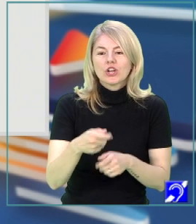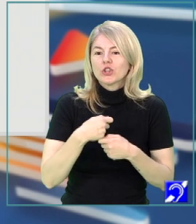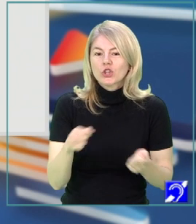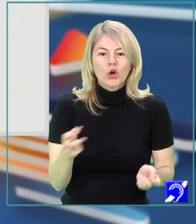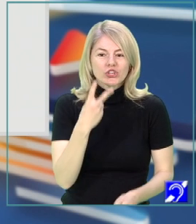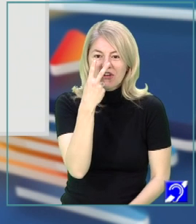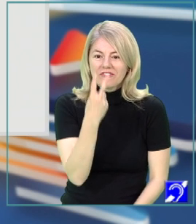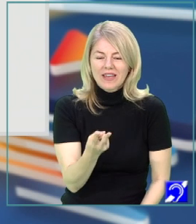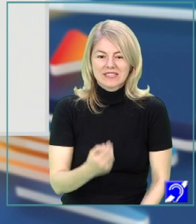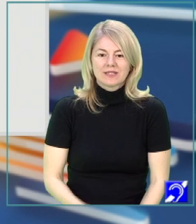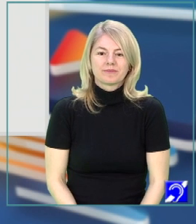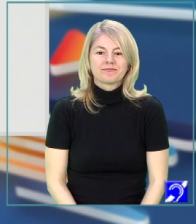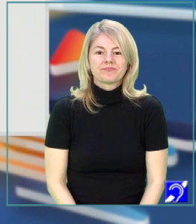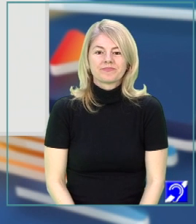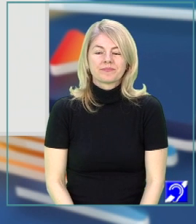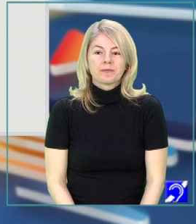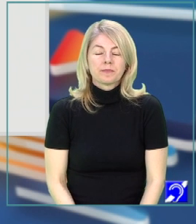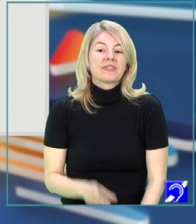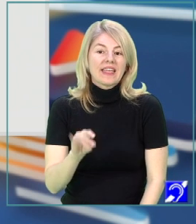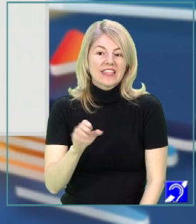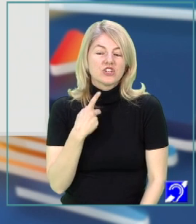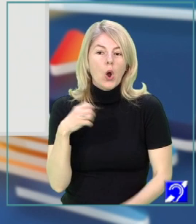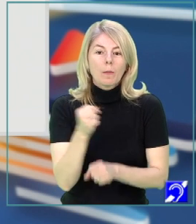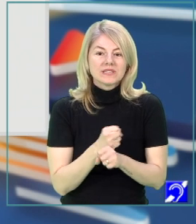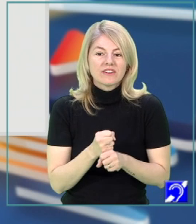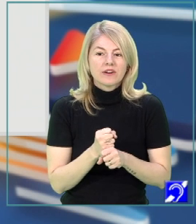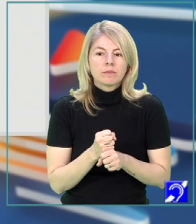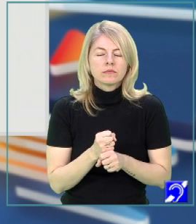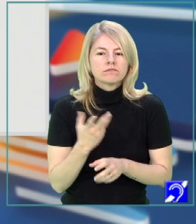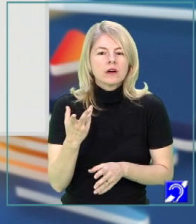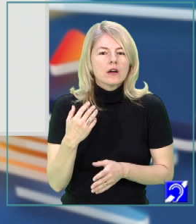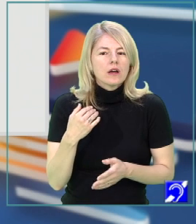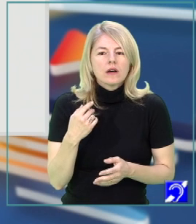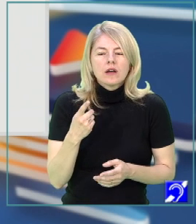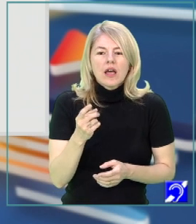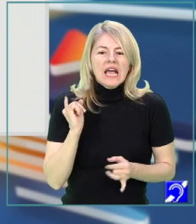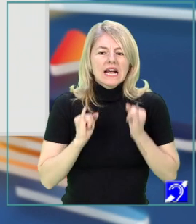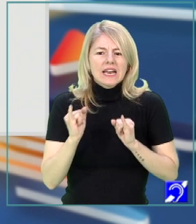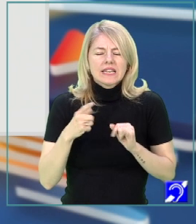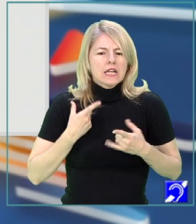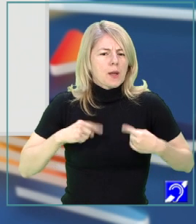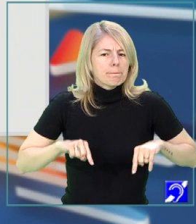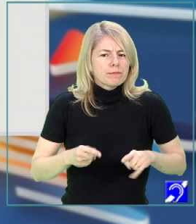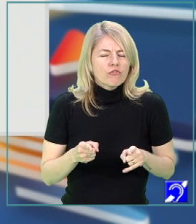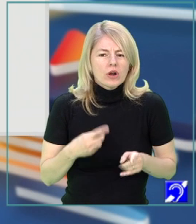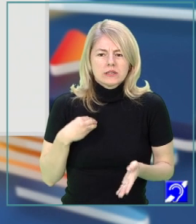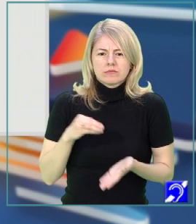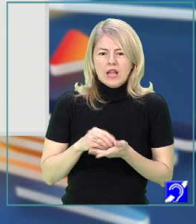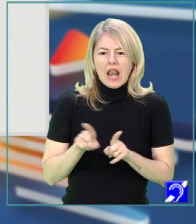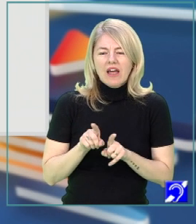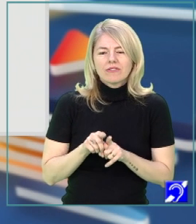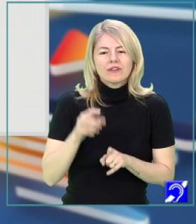tot ce vezi. Deja observăm că misterul grădinii provoacă starea de